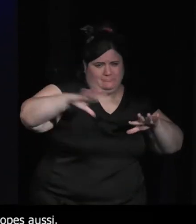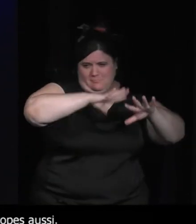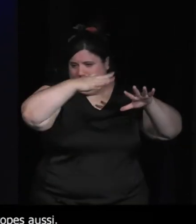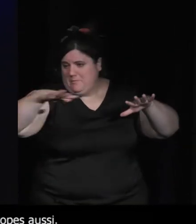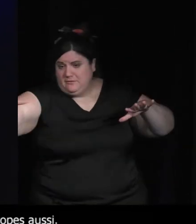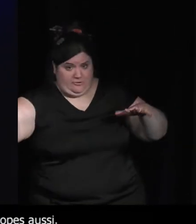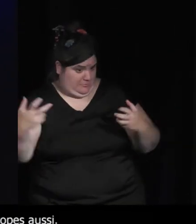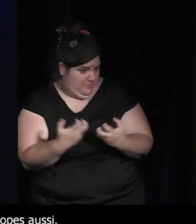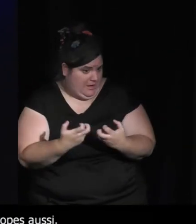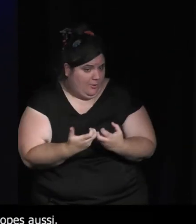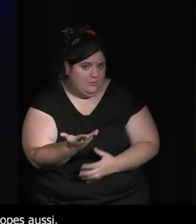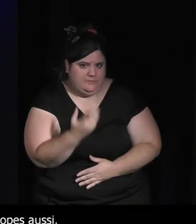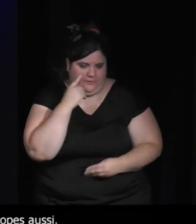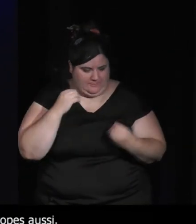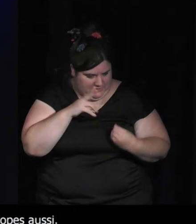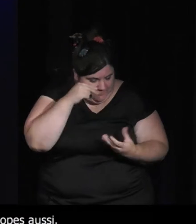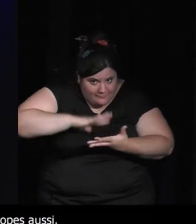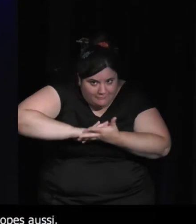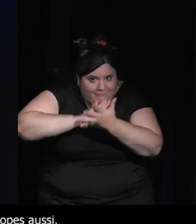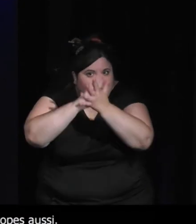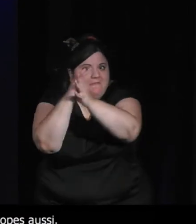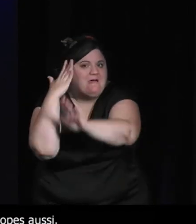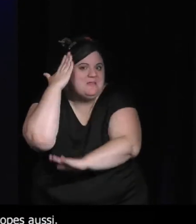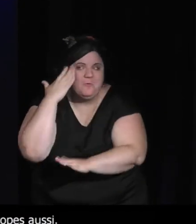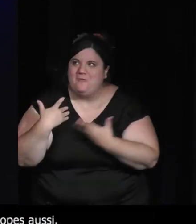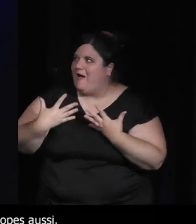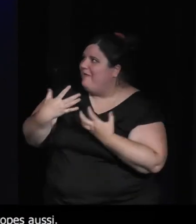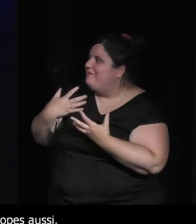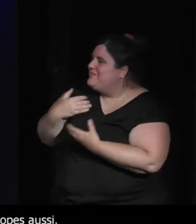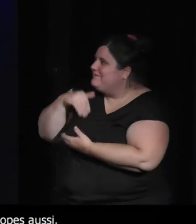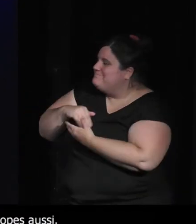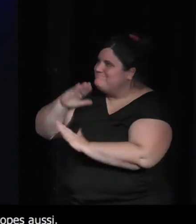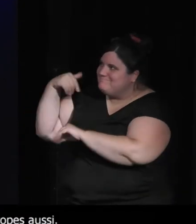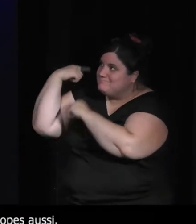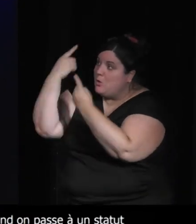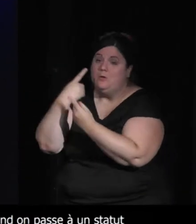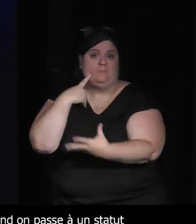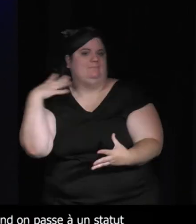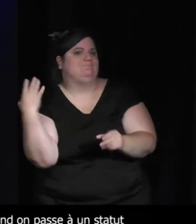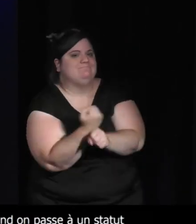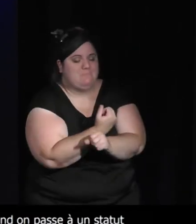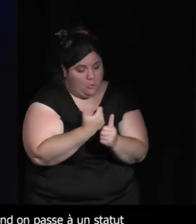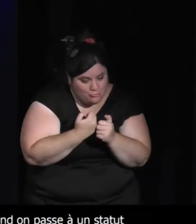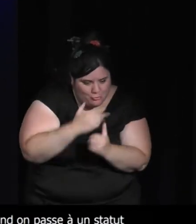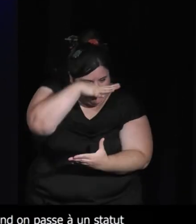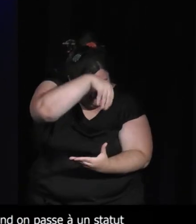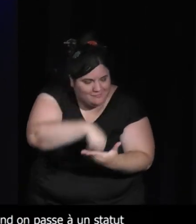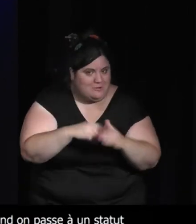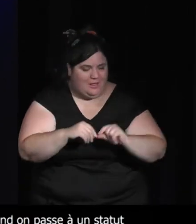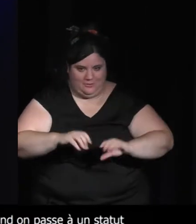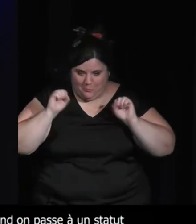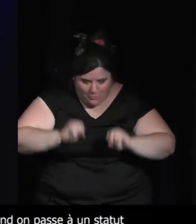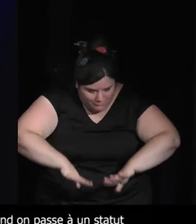paysages et bien voilà on a cette métamorphose à laquelle on a beaucoup aspiré du point de vue civilisationnel même anthropologique tous